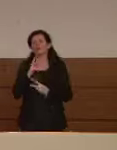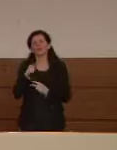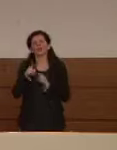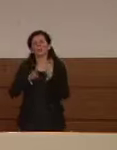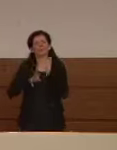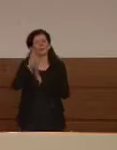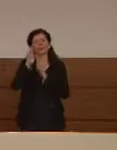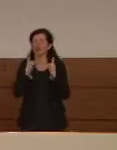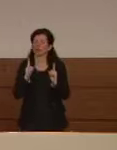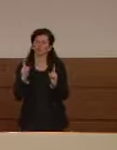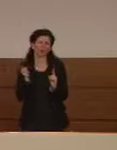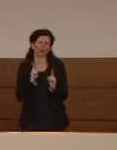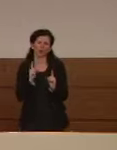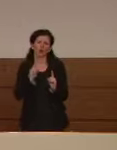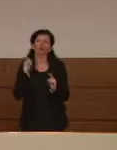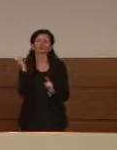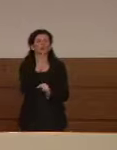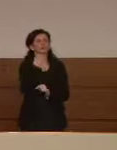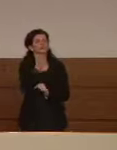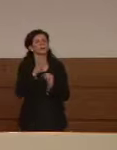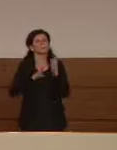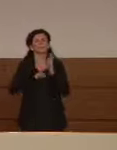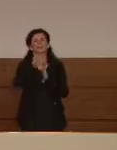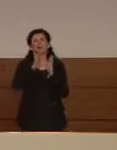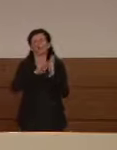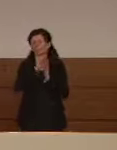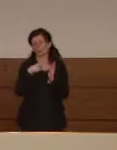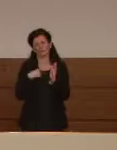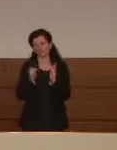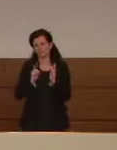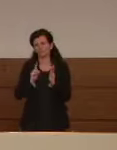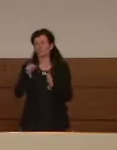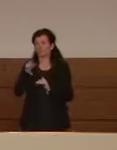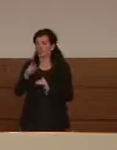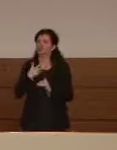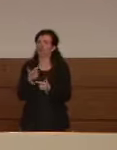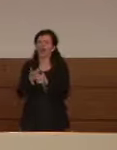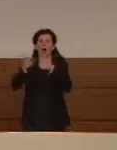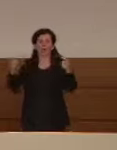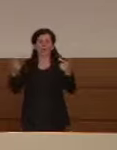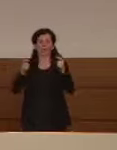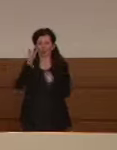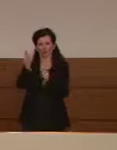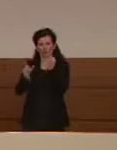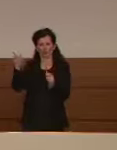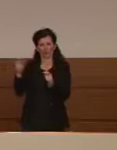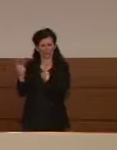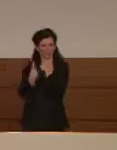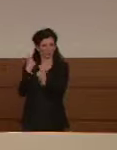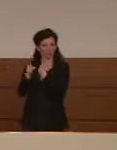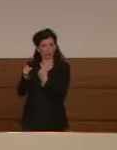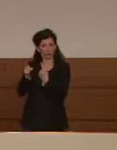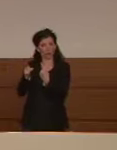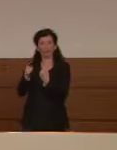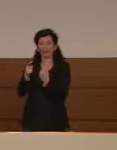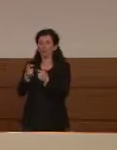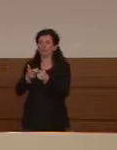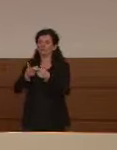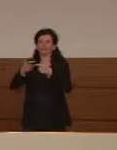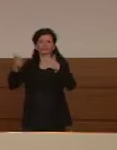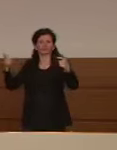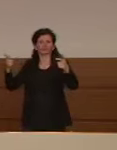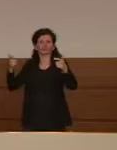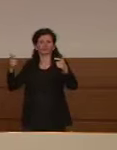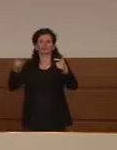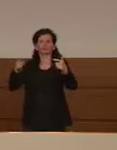mito da sfatare noi abbiamo avuto un aumento dei casi dopodiché questi casi sono hanno raggiunto un massimo perché grazie all